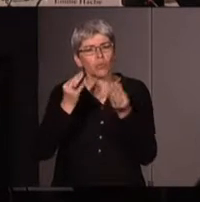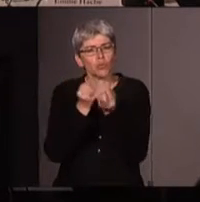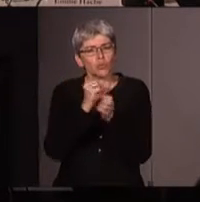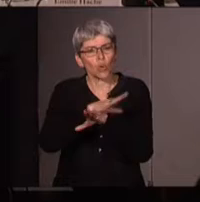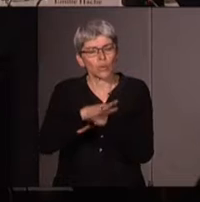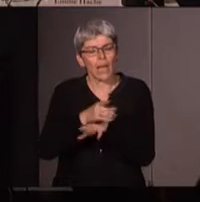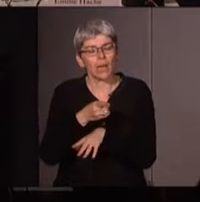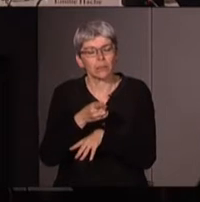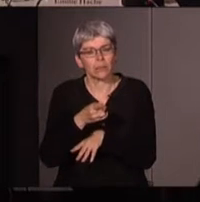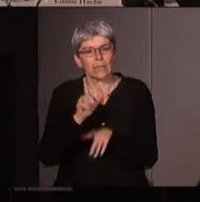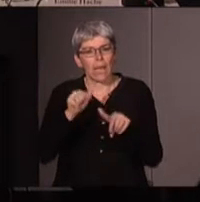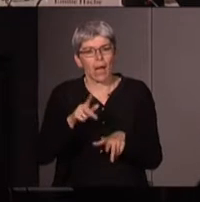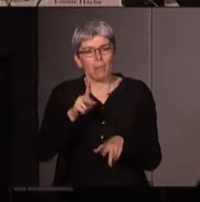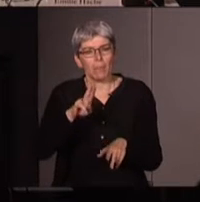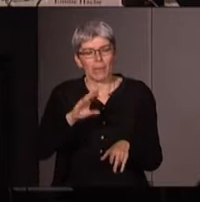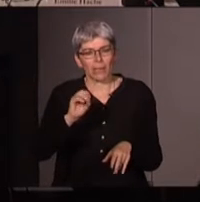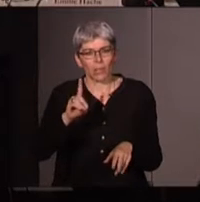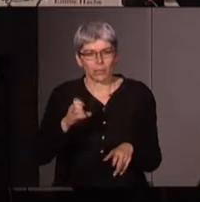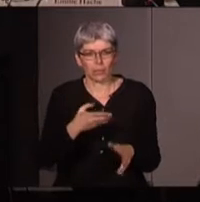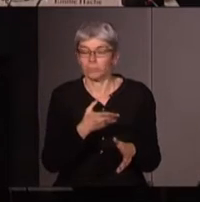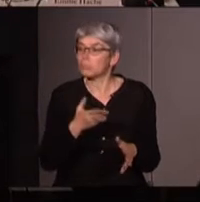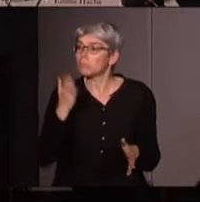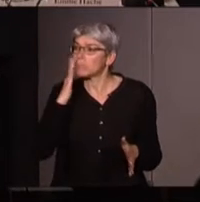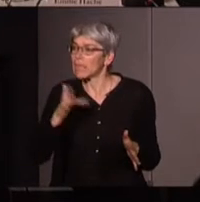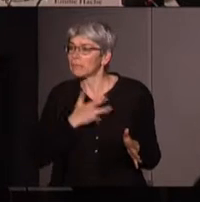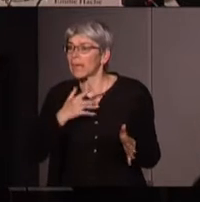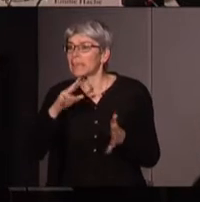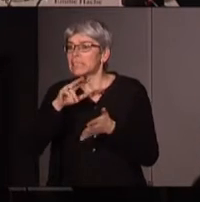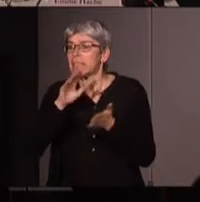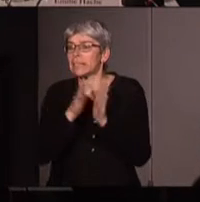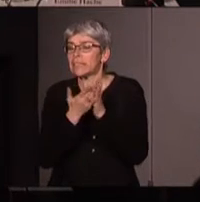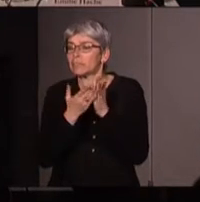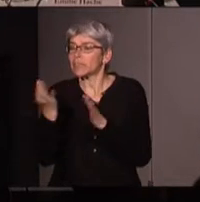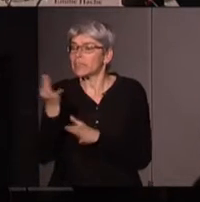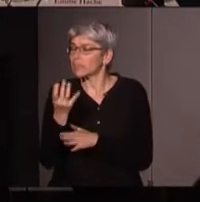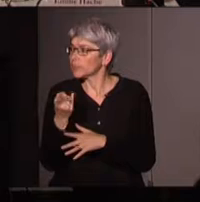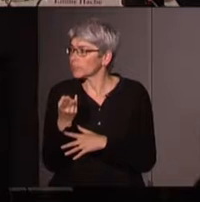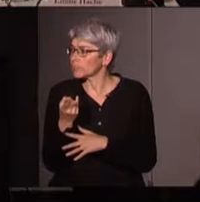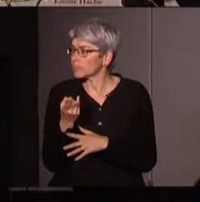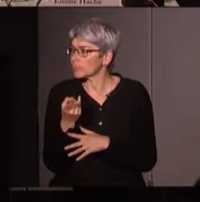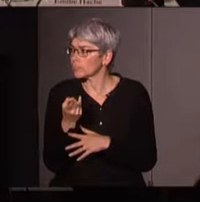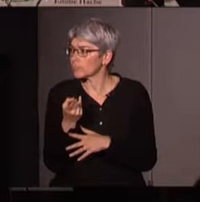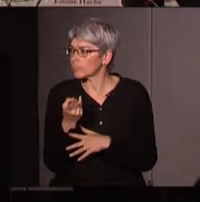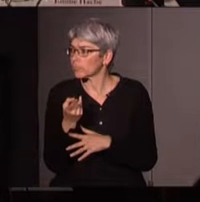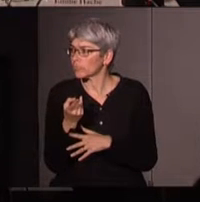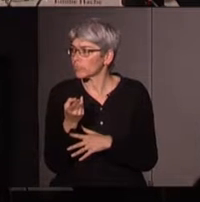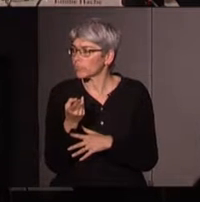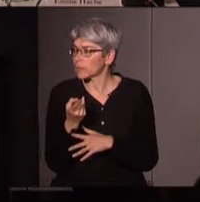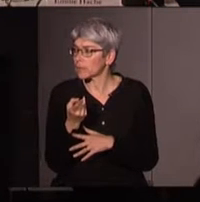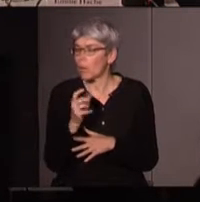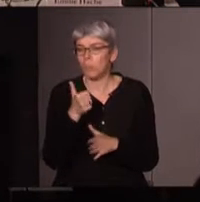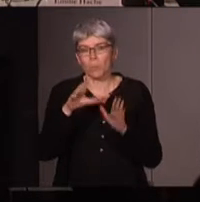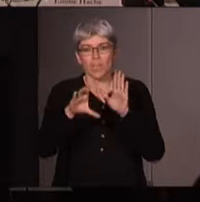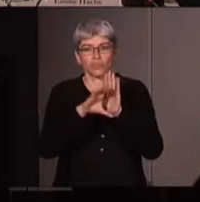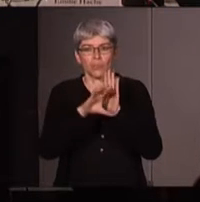est une revue marxiste qui est relativement récente pour ceux qui sont intéressés par ce livre une lecture une mise en ligne du premier